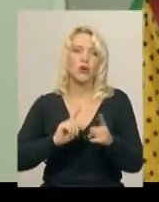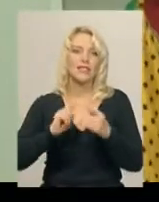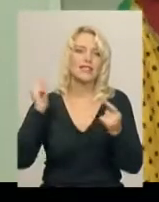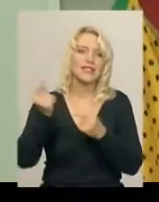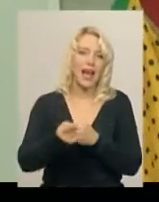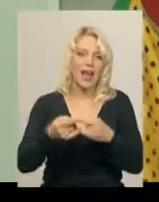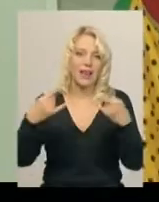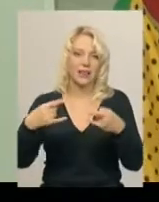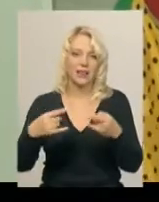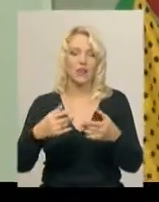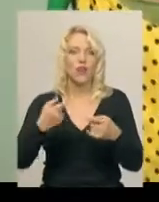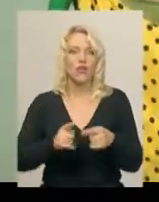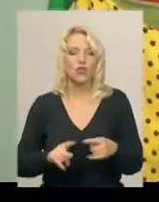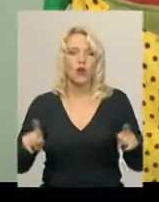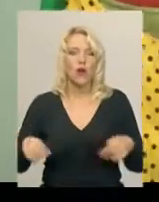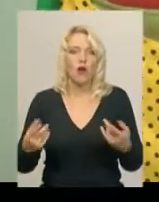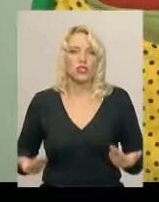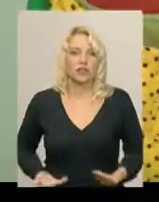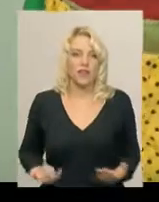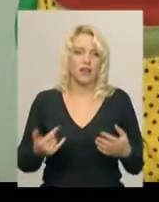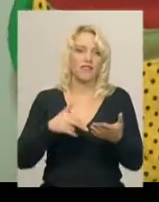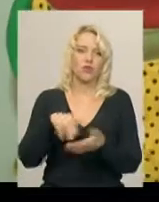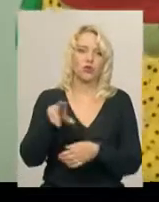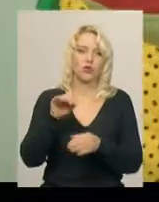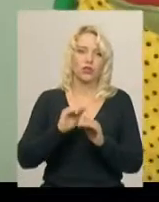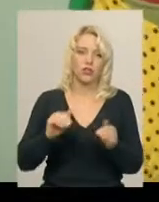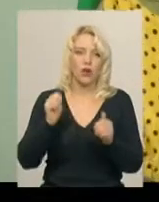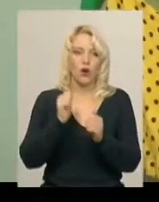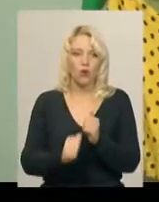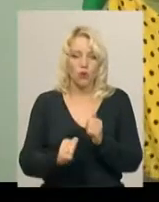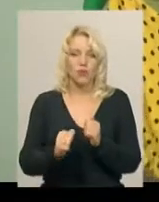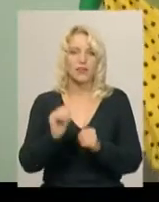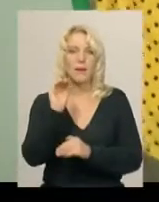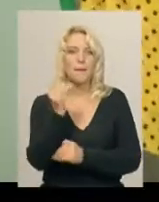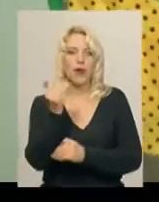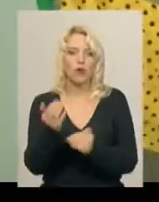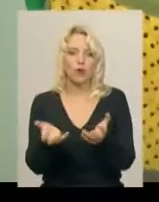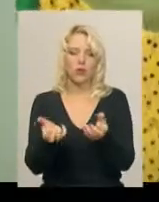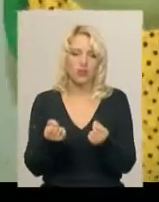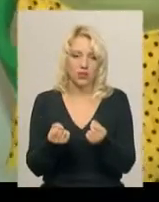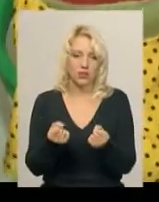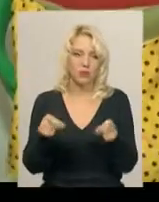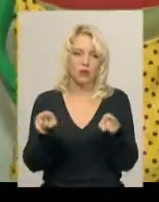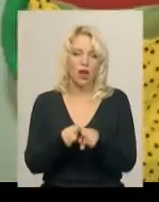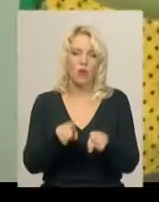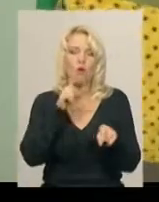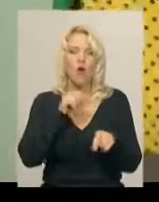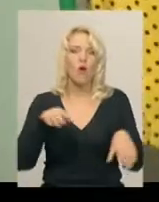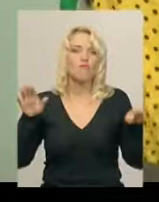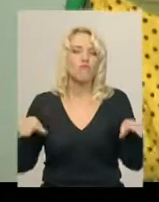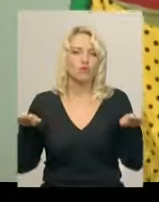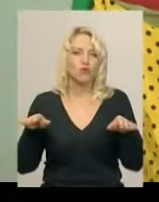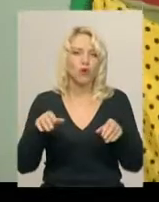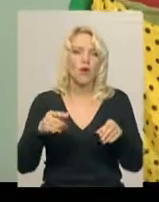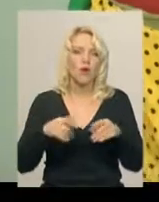і виходить до діток. Кожен малюк отримує ось таку мушку. І може жабку нагодують. Коли жабка